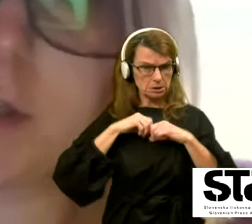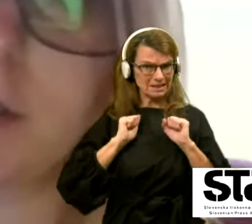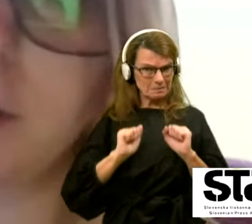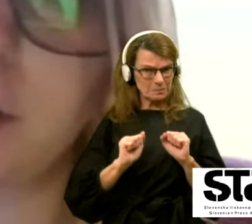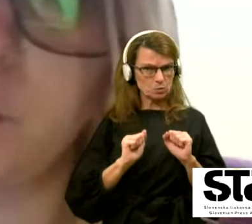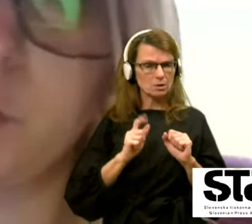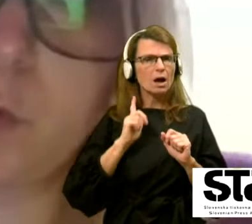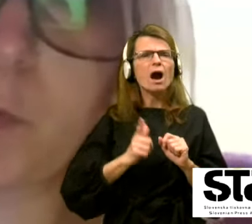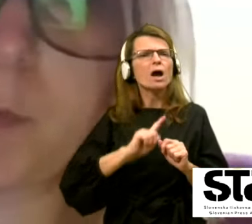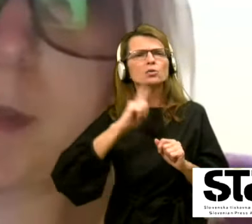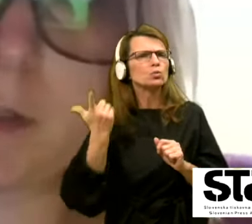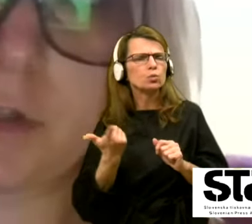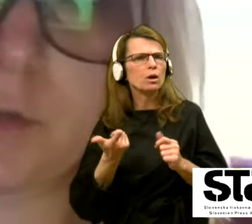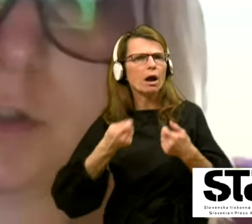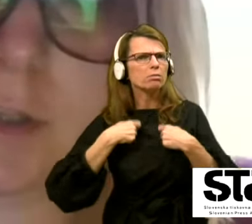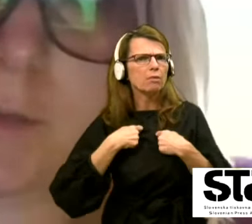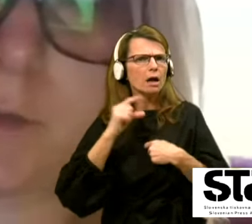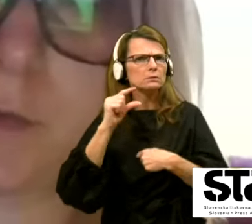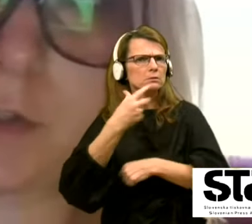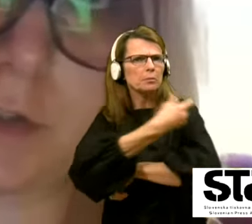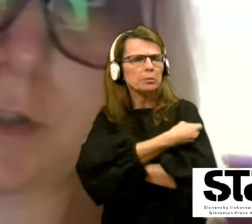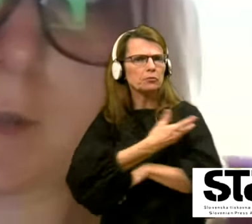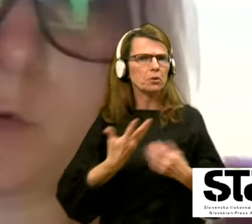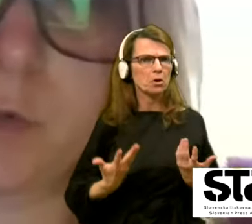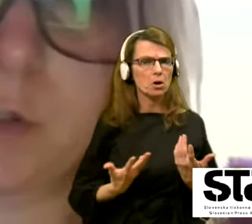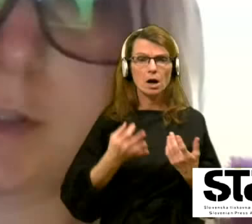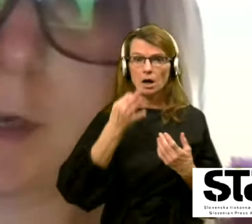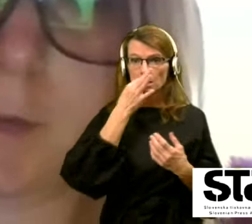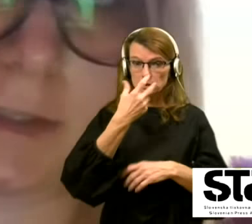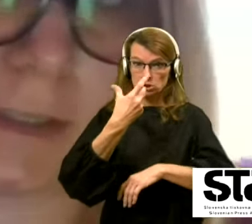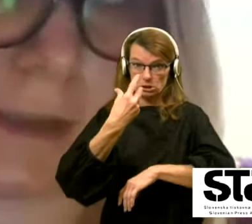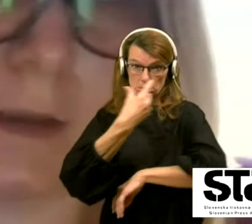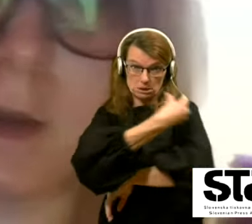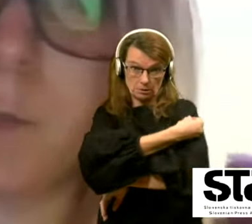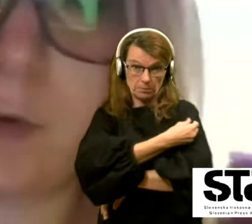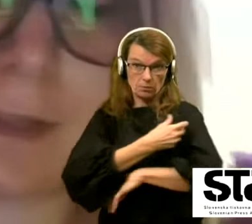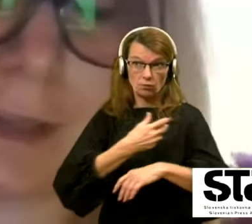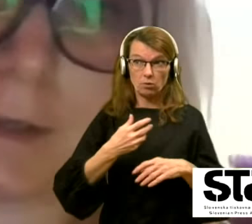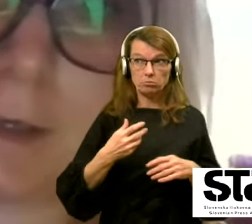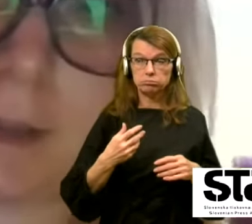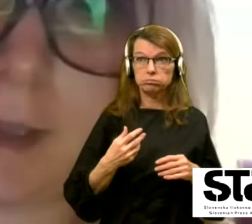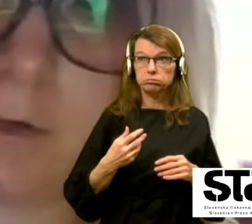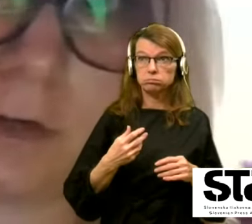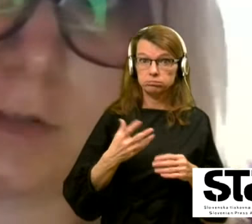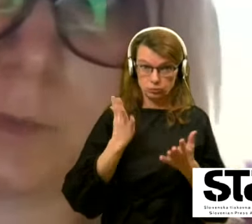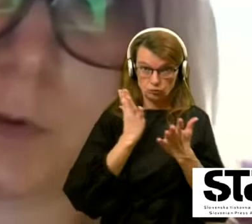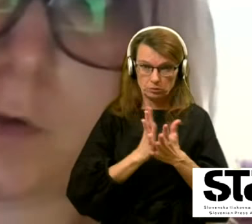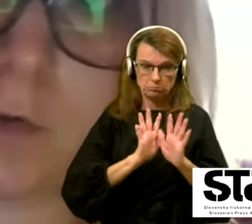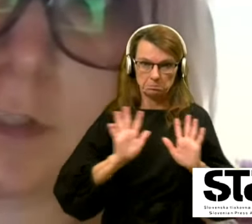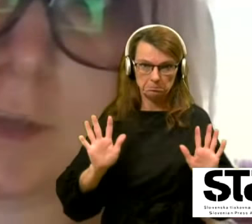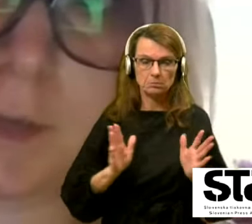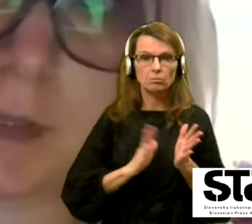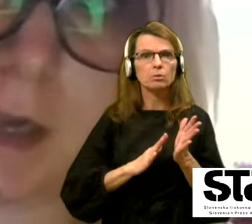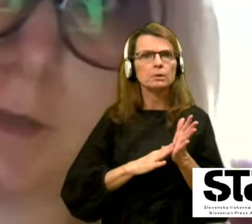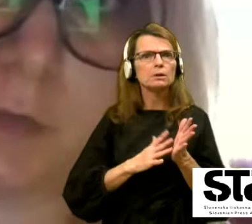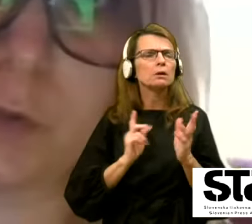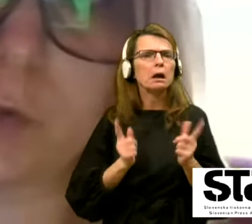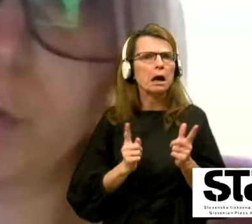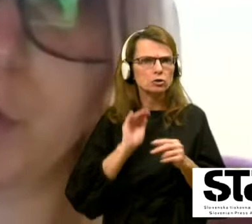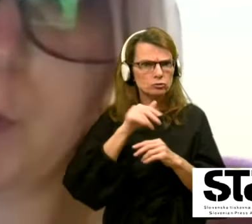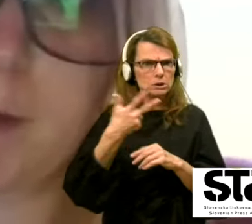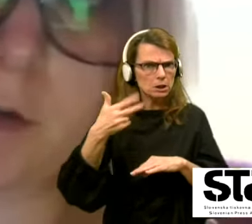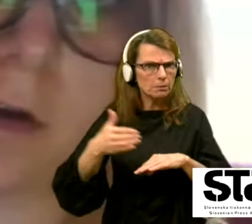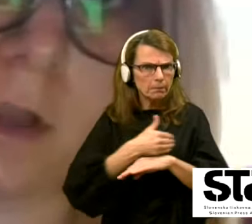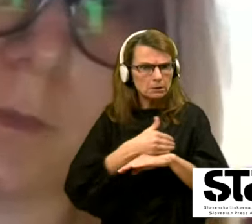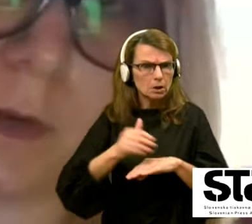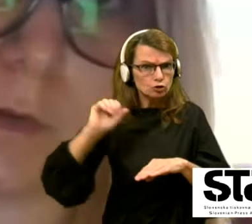Da boš imun, to pomeni, da če boš ceplen, boš se mogoče s tri mesec pol leta in eno leto ponovno cepiti ali bo